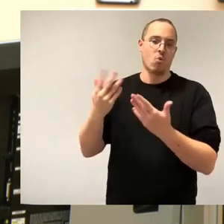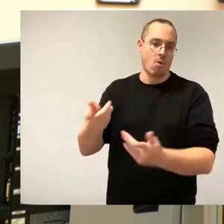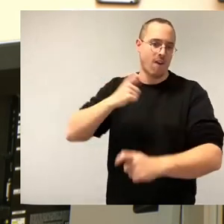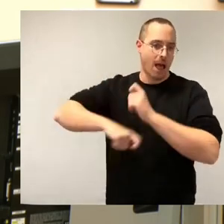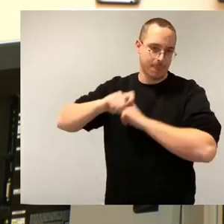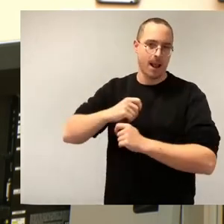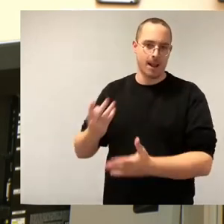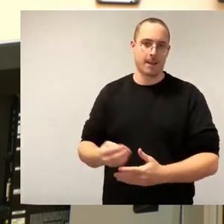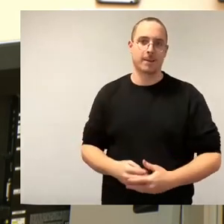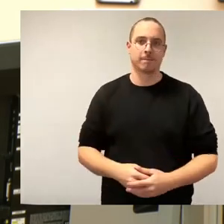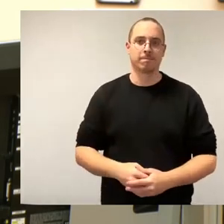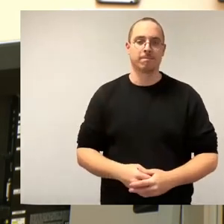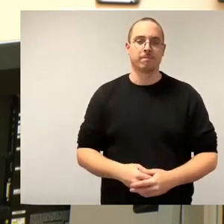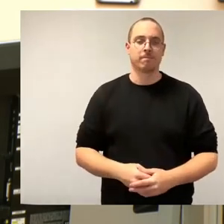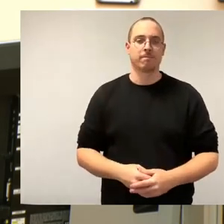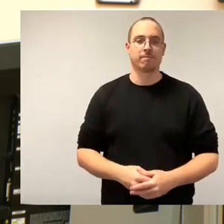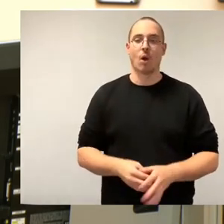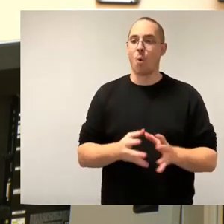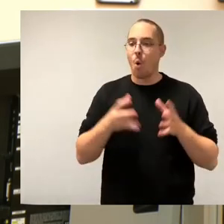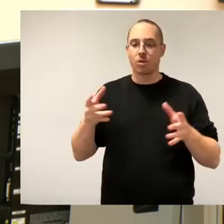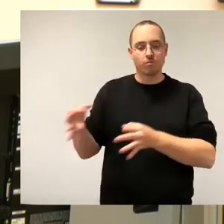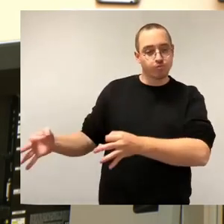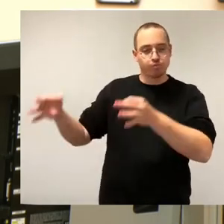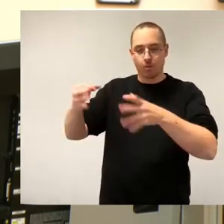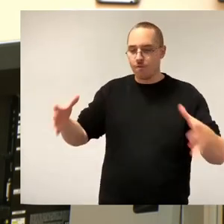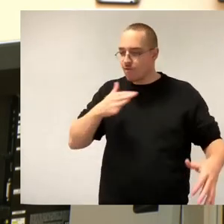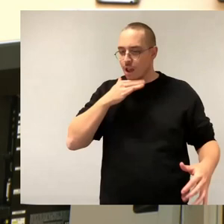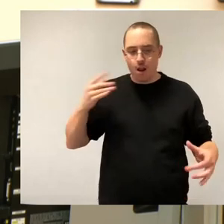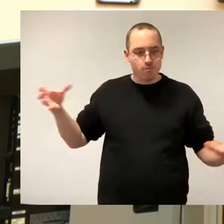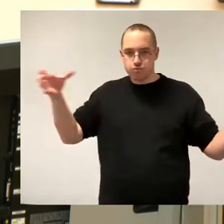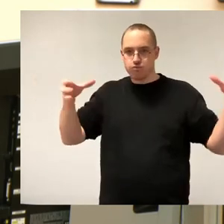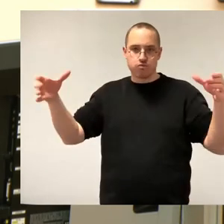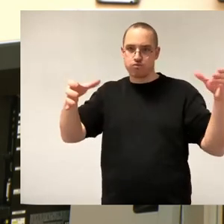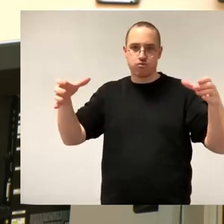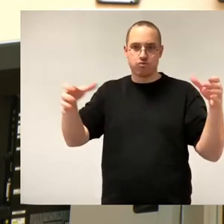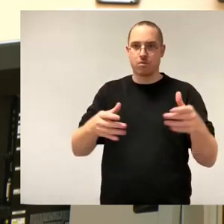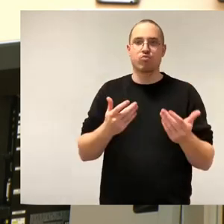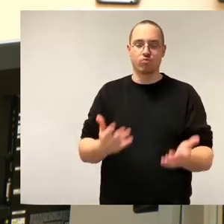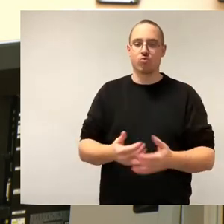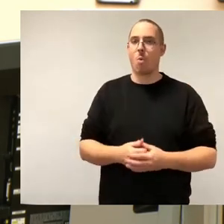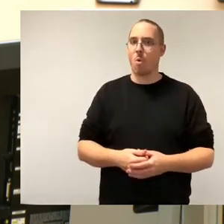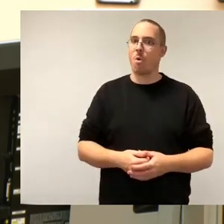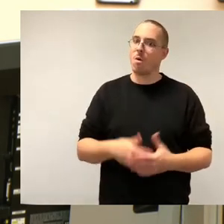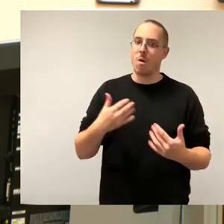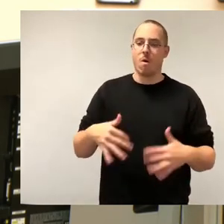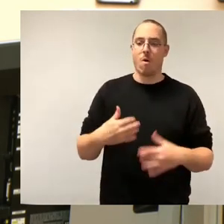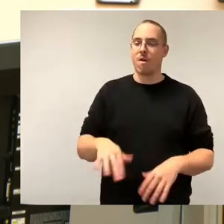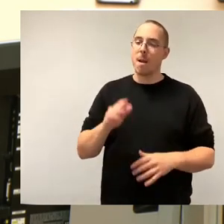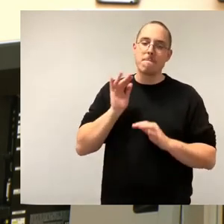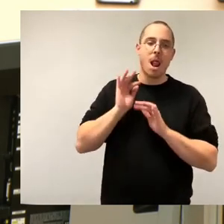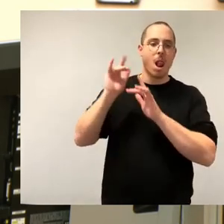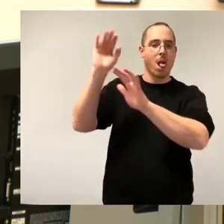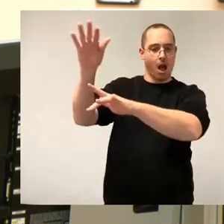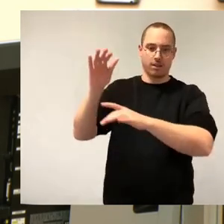Diese Großansiedlungen haben wir heute schon mehrmals besprochen, werden in der Regel mit Milliarden von Steuergeldern subventioniert,